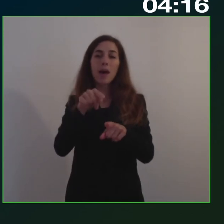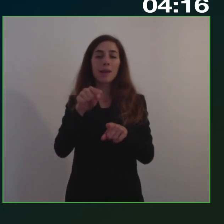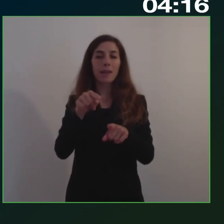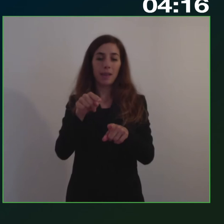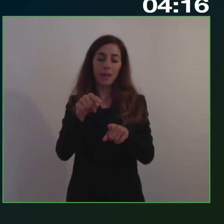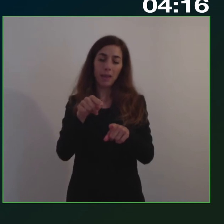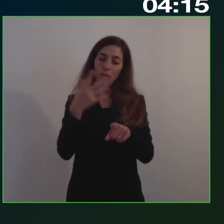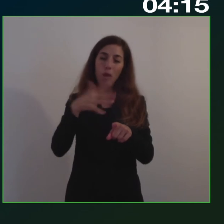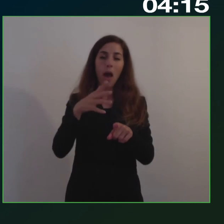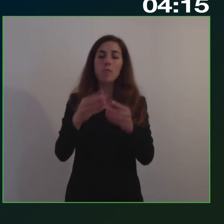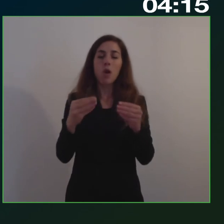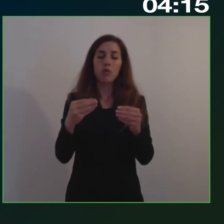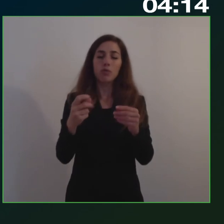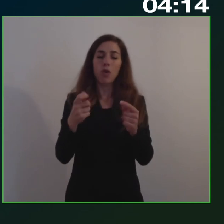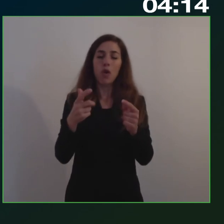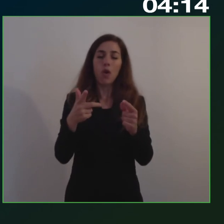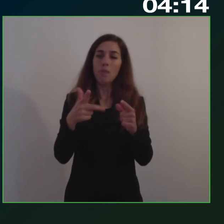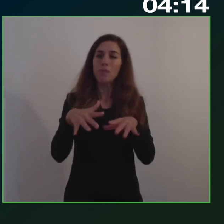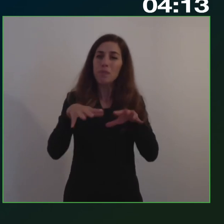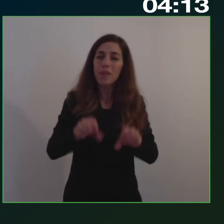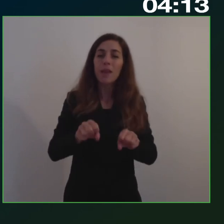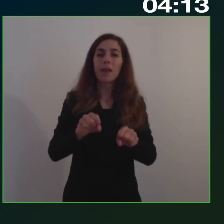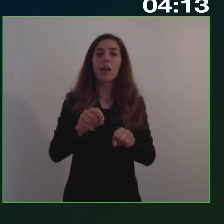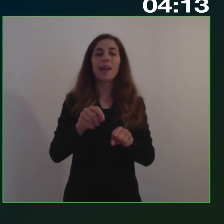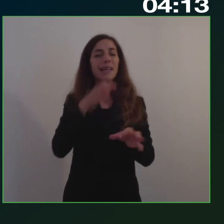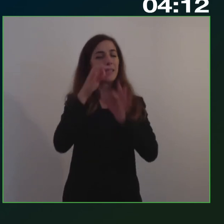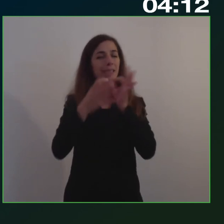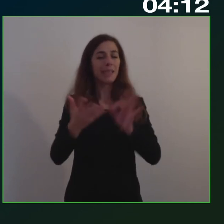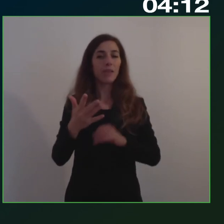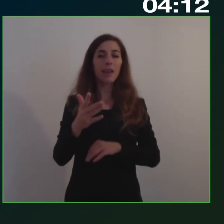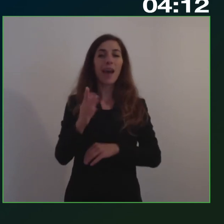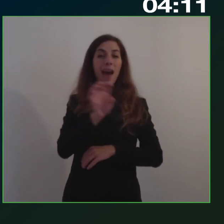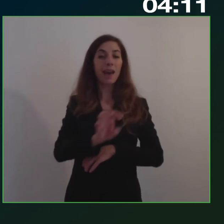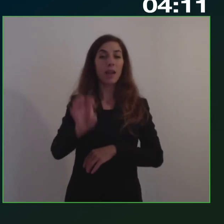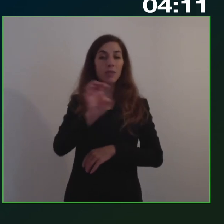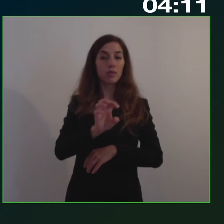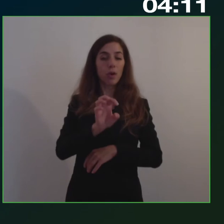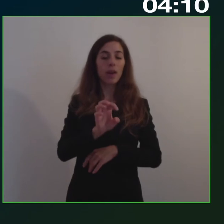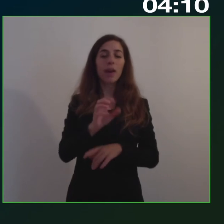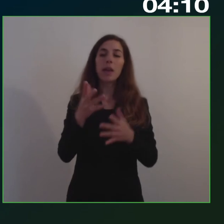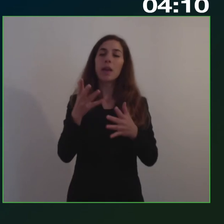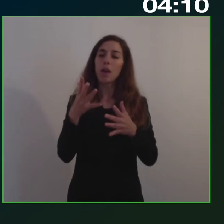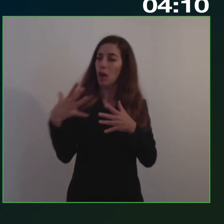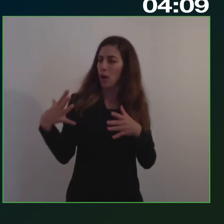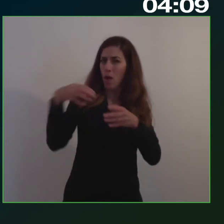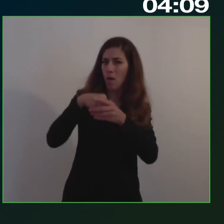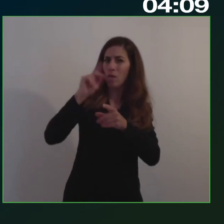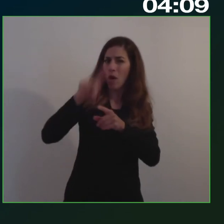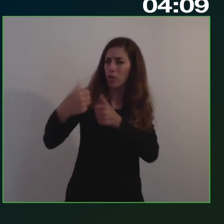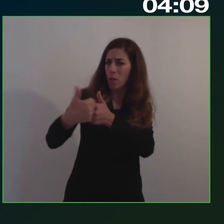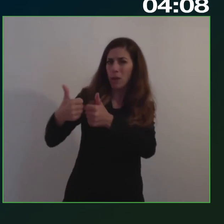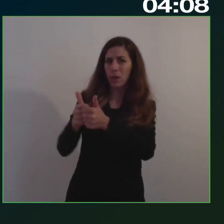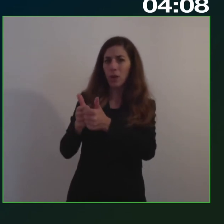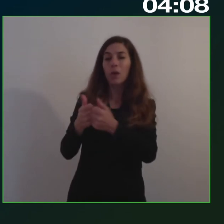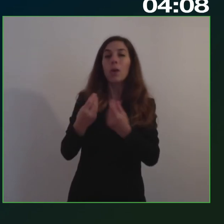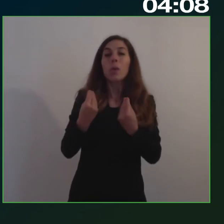operata. Nel senso che la regione Puglia di fatto coinvolge il partenariato nel momento in cui si